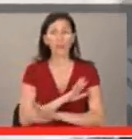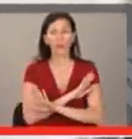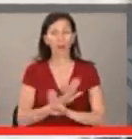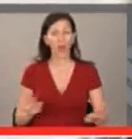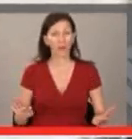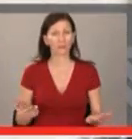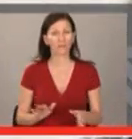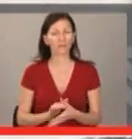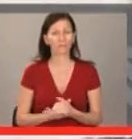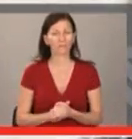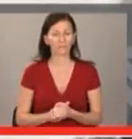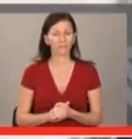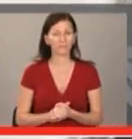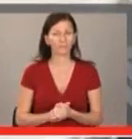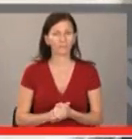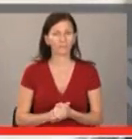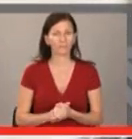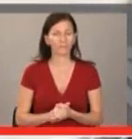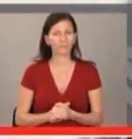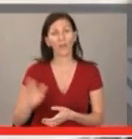Това е звукът на краят.